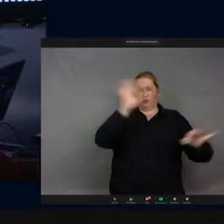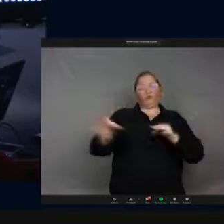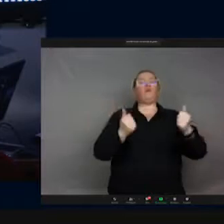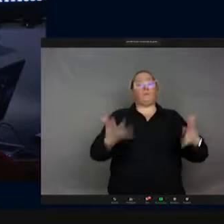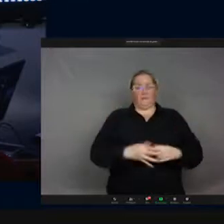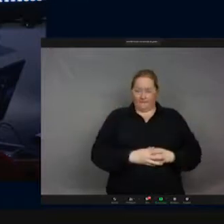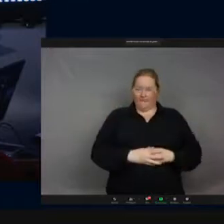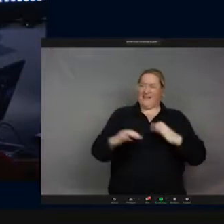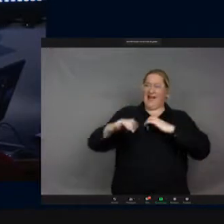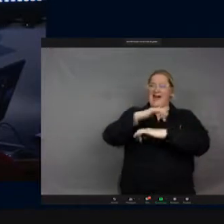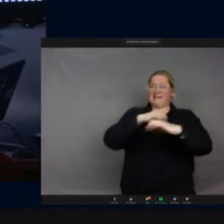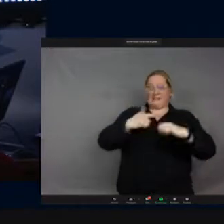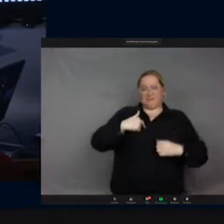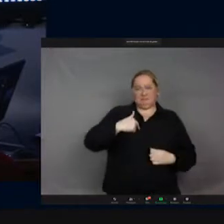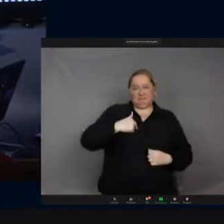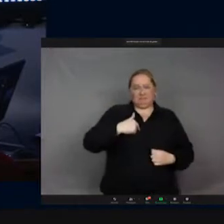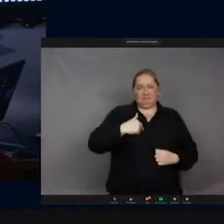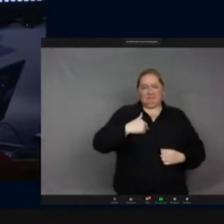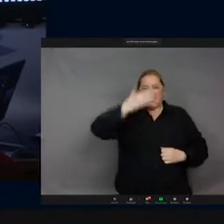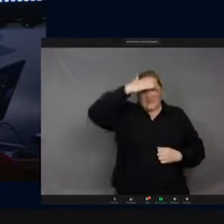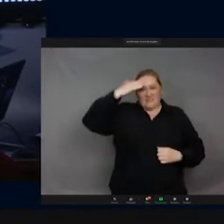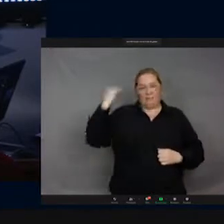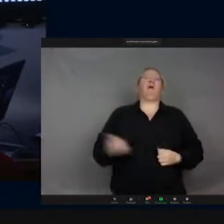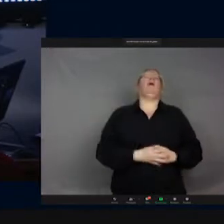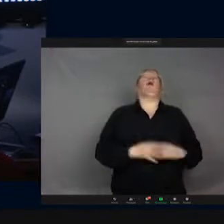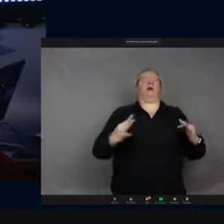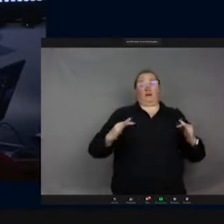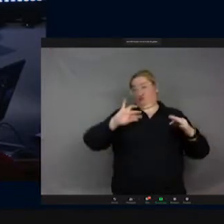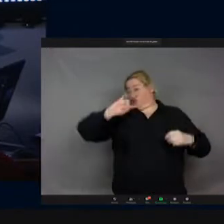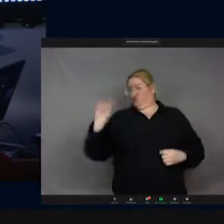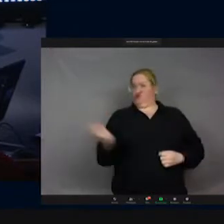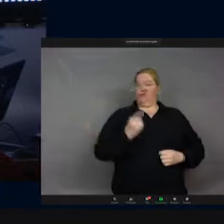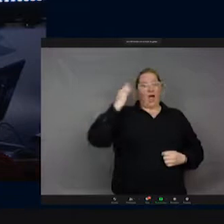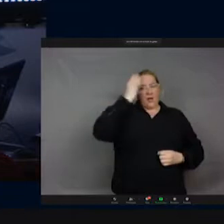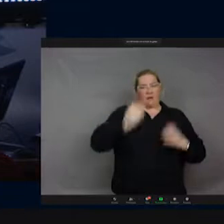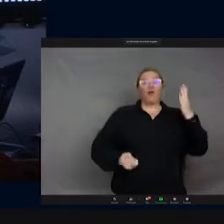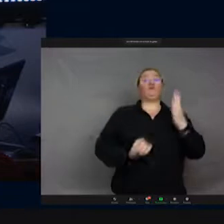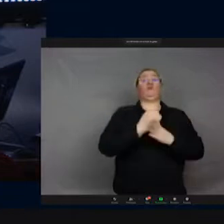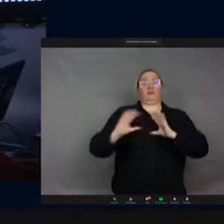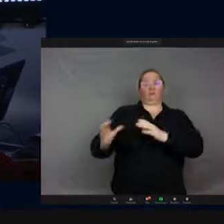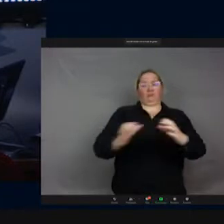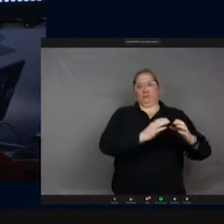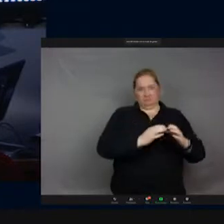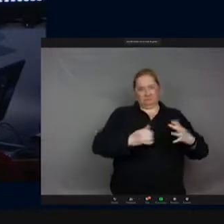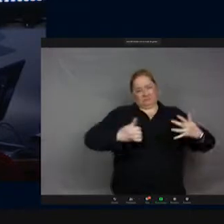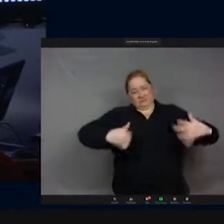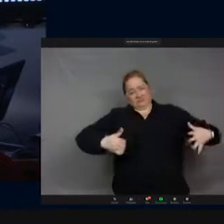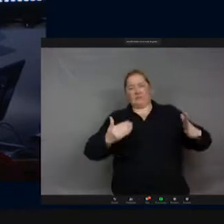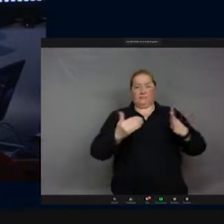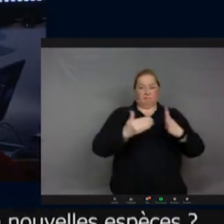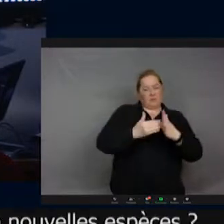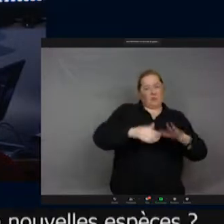Insectes, je ne pas. J'ai le chiffre pour tous les animaux de 16 000 par an environ,